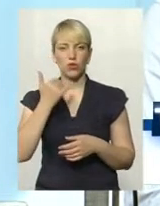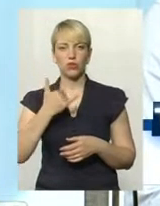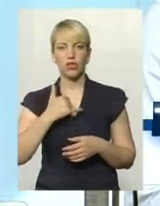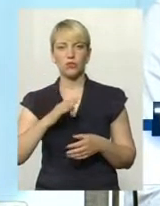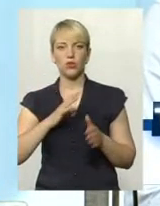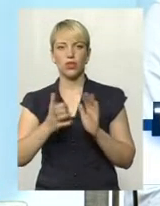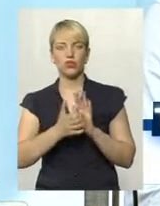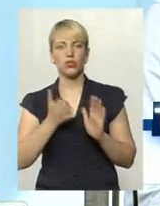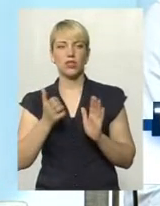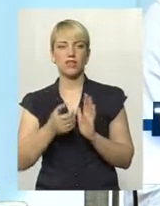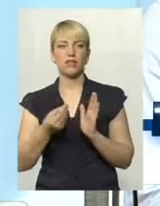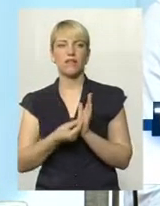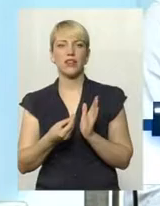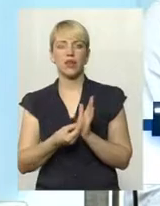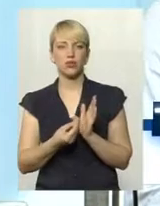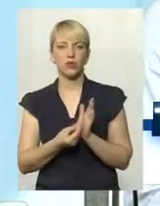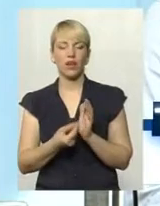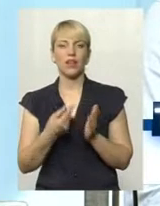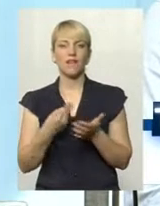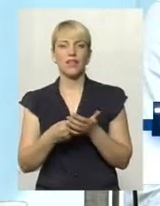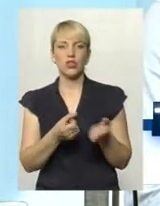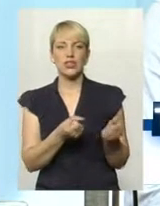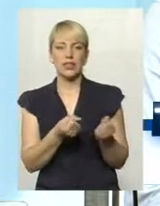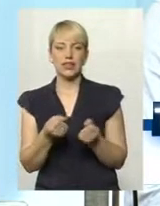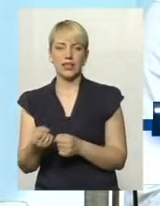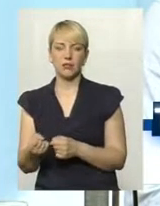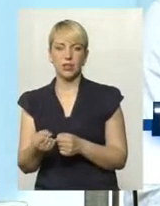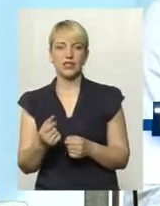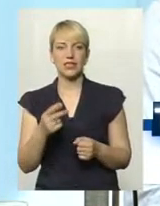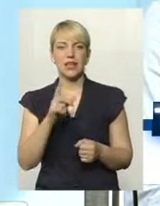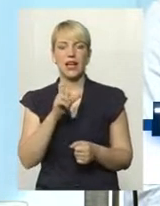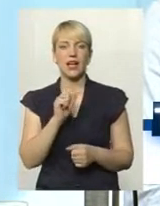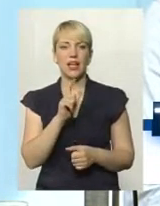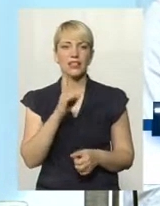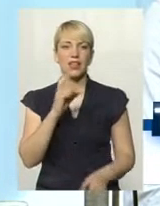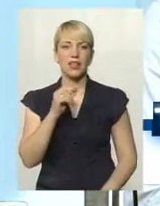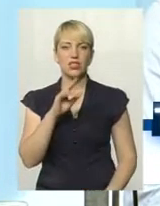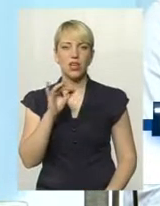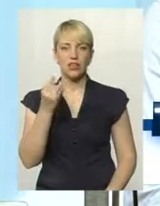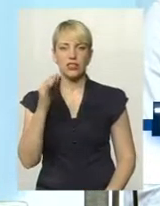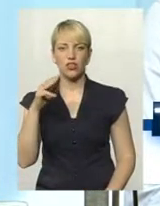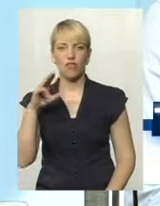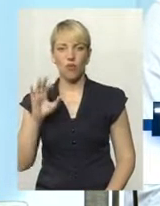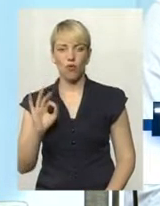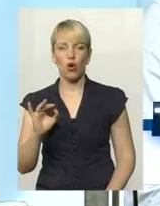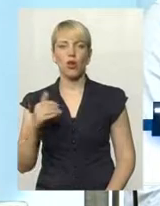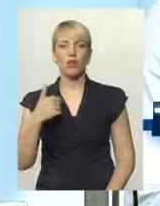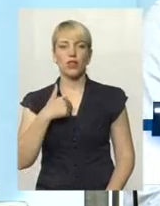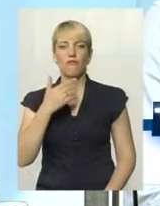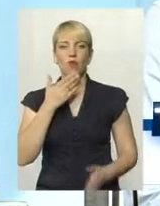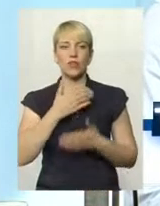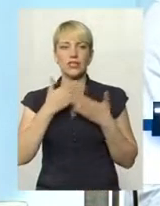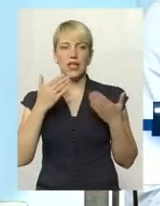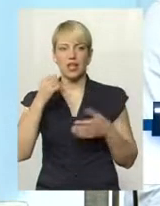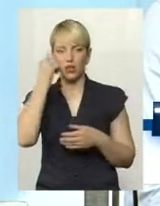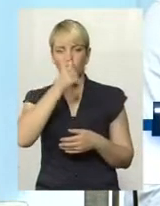фінансування. Фінансування зотримувалося казначайською службою. Зараз в нас останні роки йде покращення.